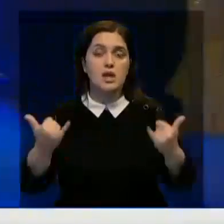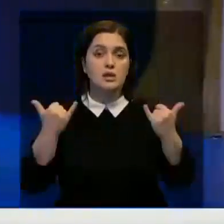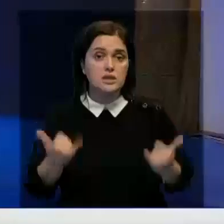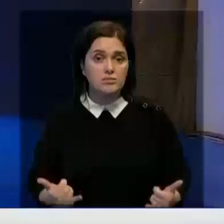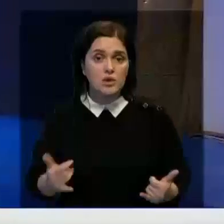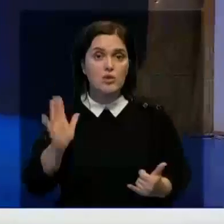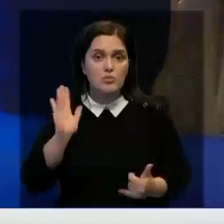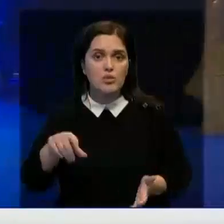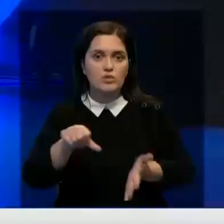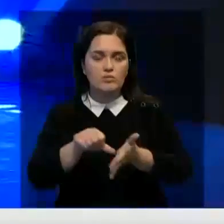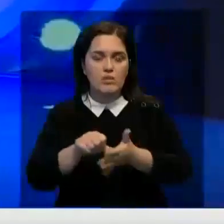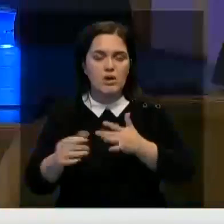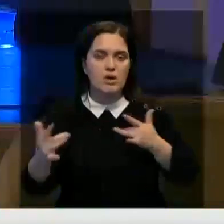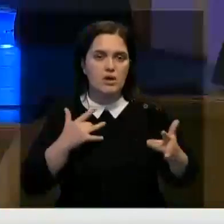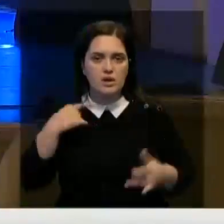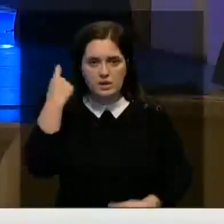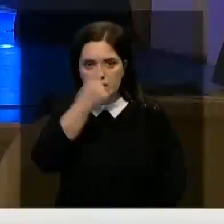дебютирует и как актриса.